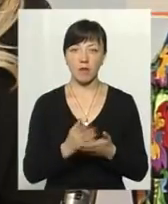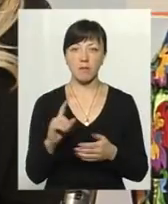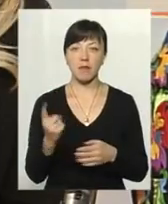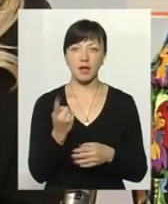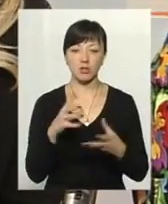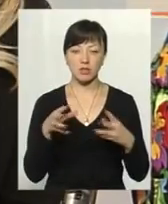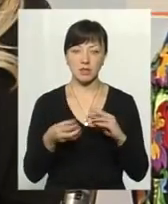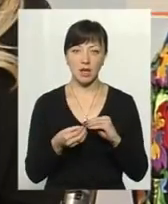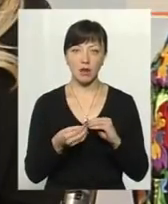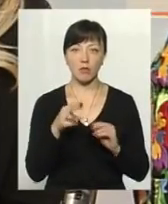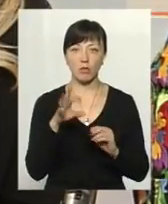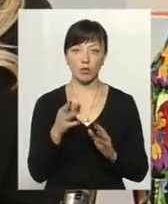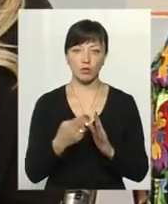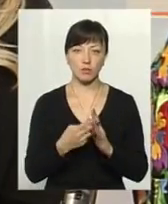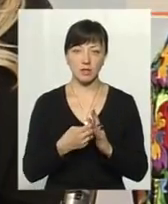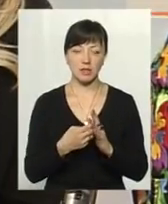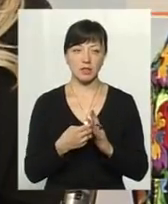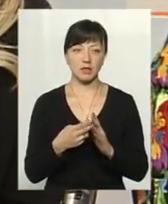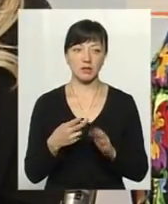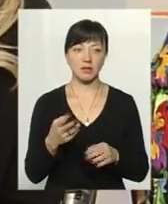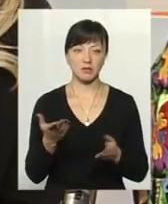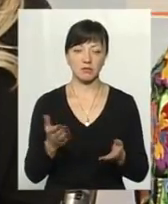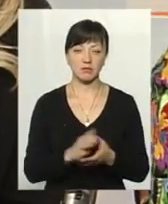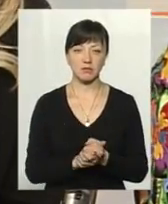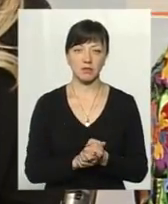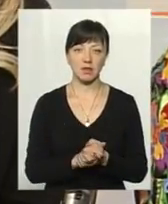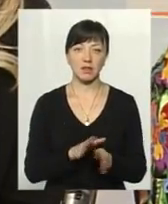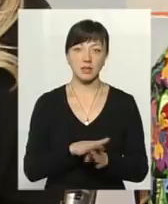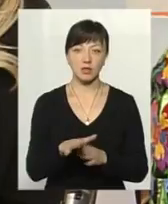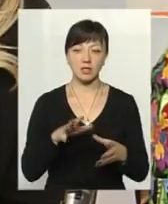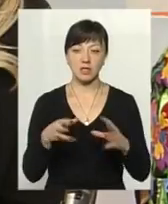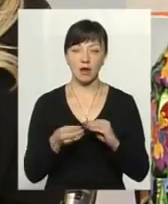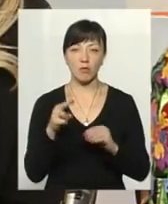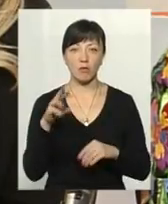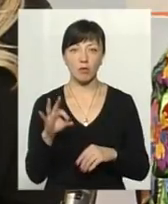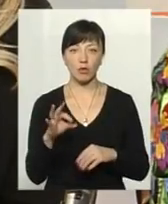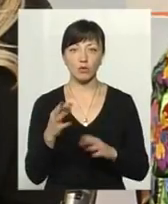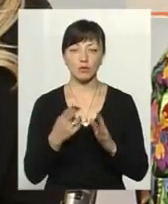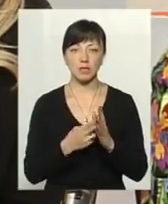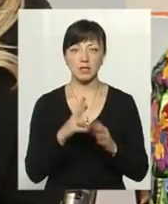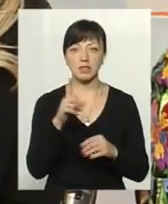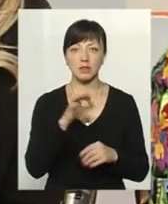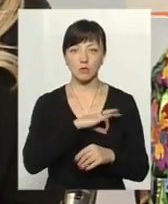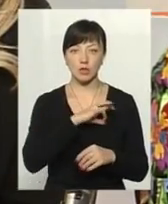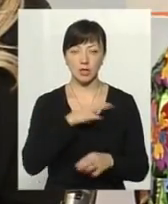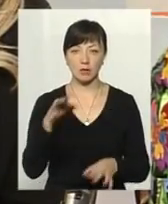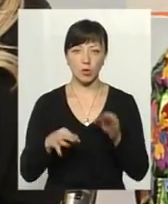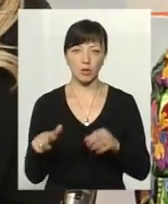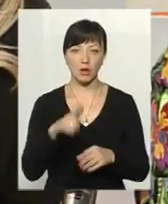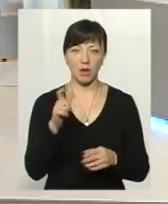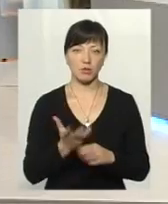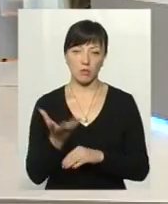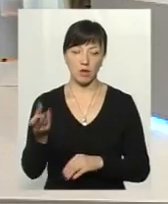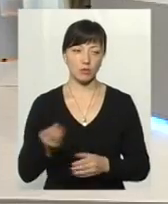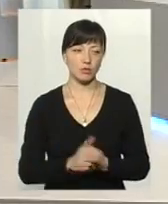перший залік по субсидіям їхати в НАК «Нафтогаз України» і здійснювати залік по субсидіям за спожитий природний газ оплачувати.